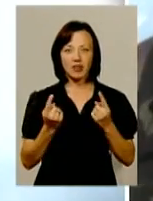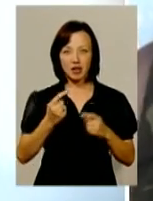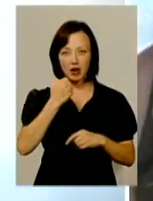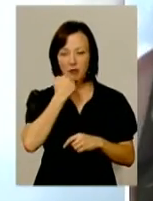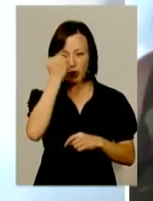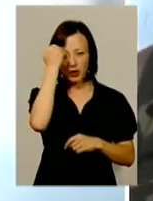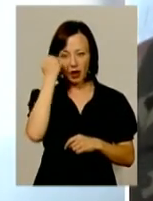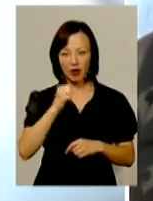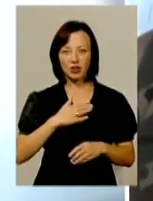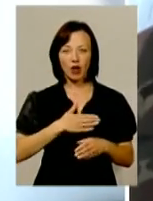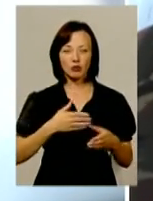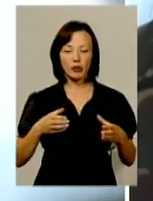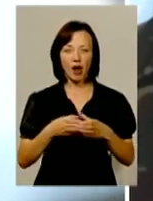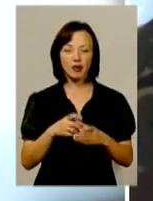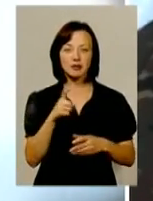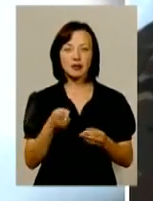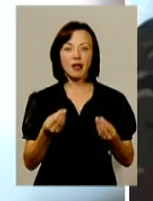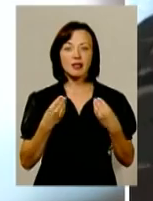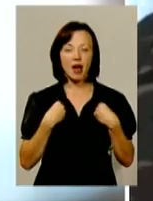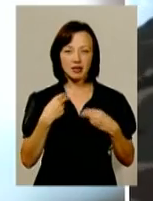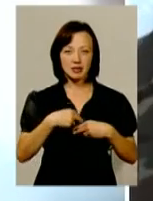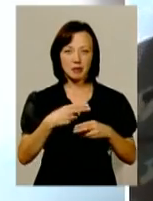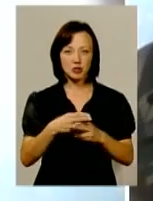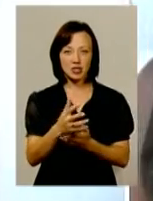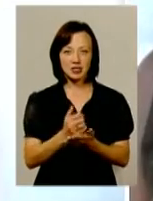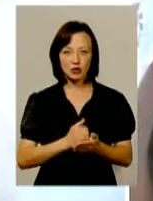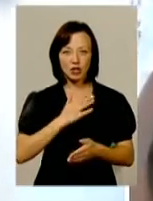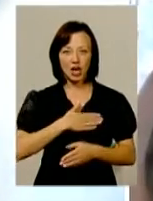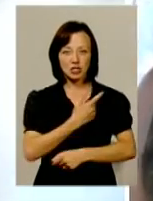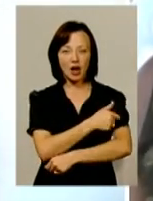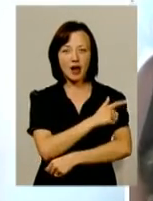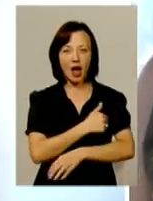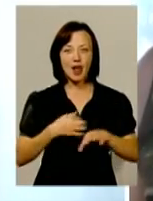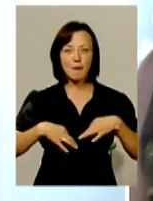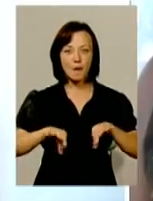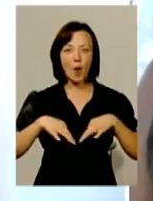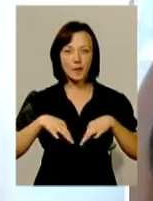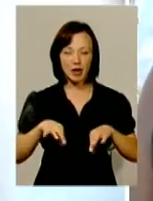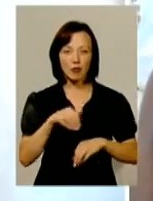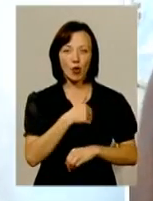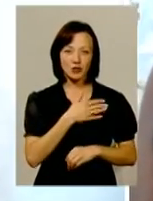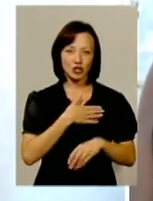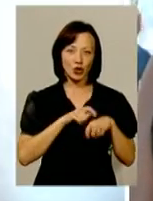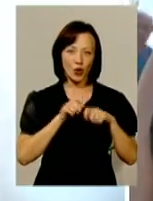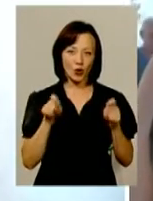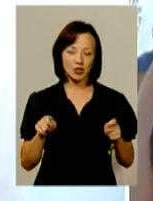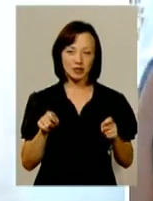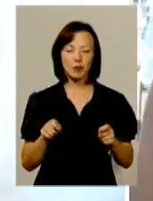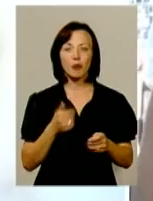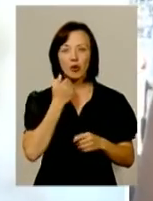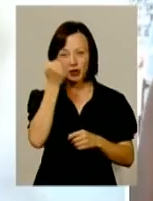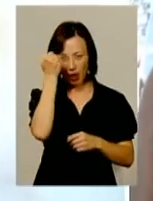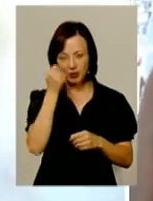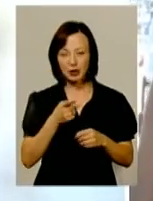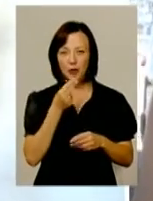бригади за надані запчастини до наших реанімобілів. Хочемо від щирого серця подякувати за продукти, які